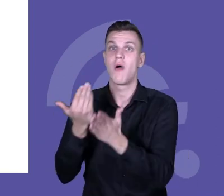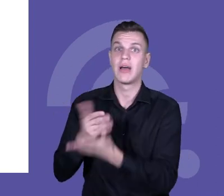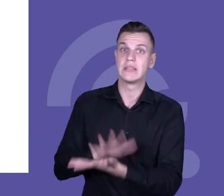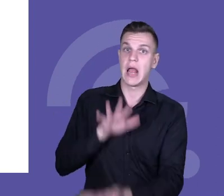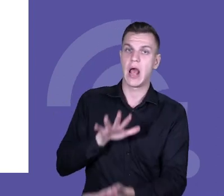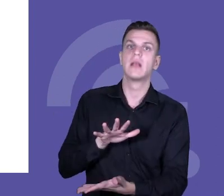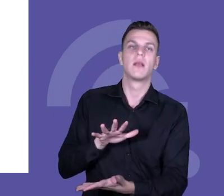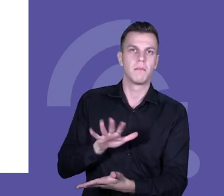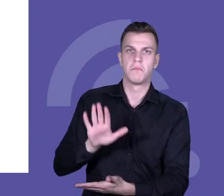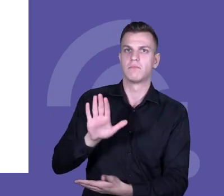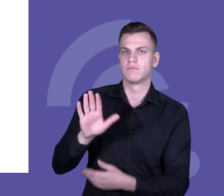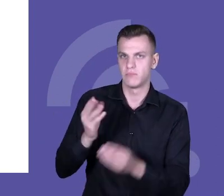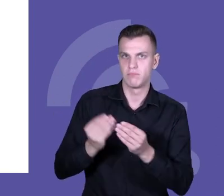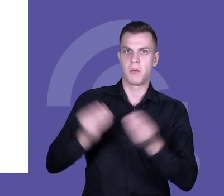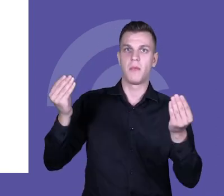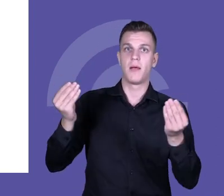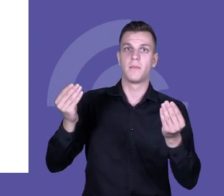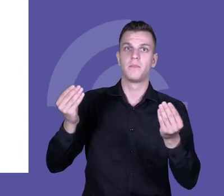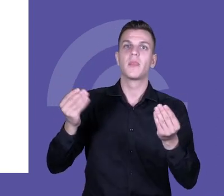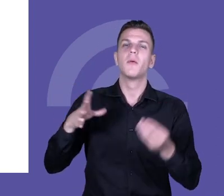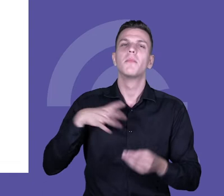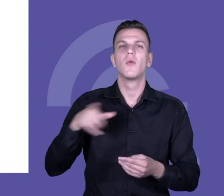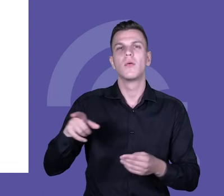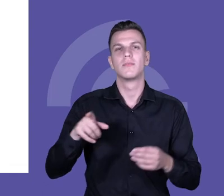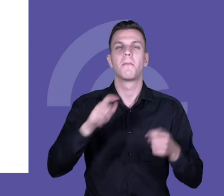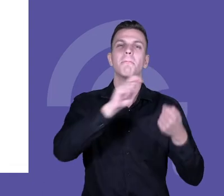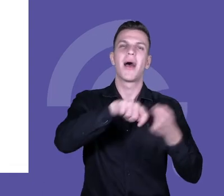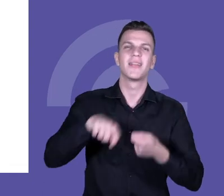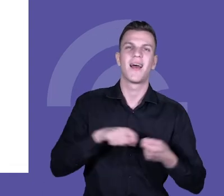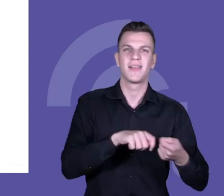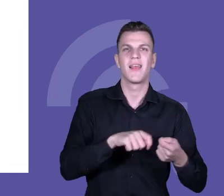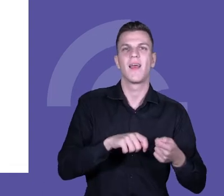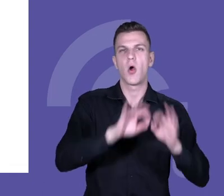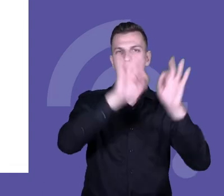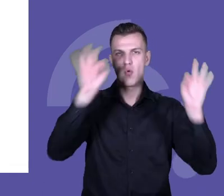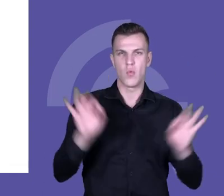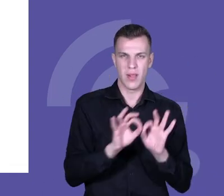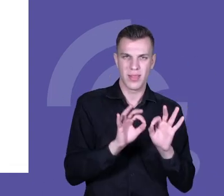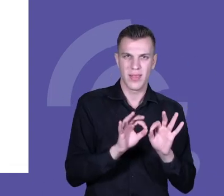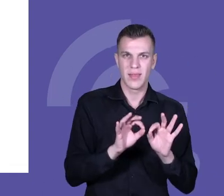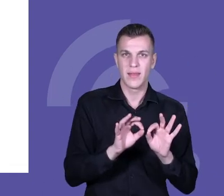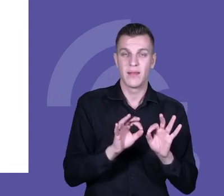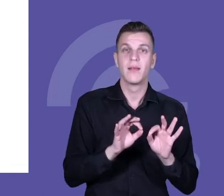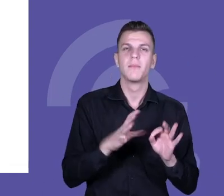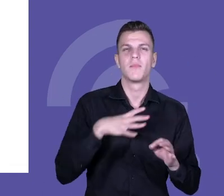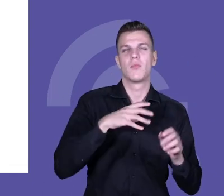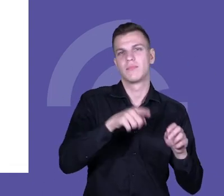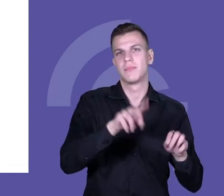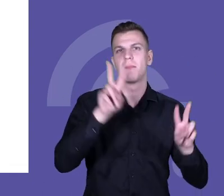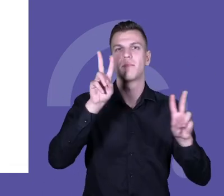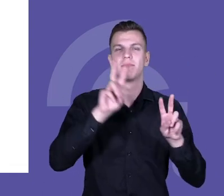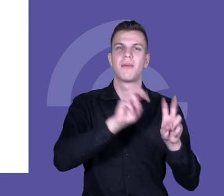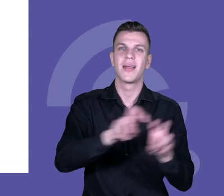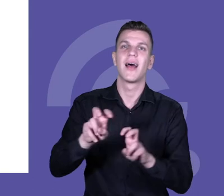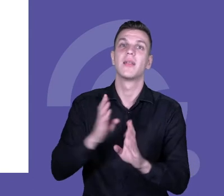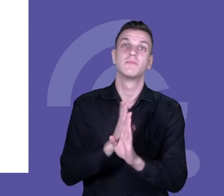To są dane ilościowe z przeprowadzonych w szkołach porównań przed i po, ale